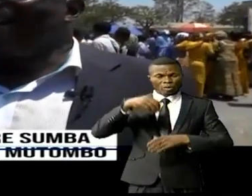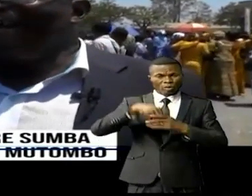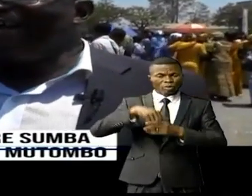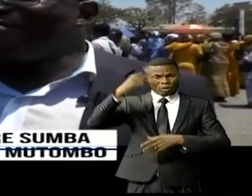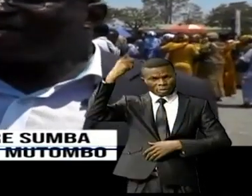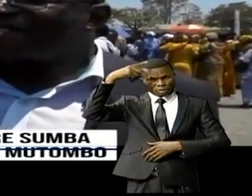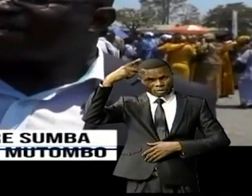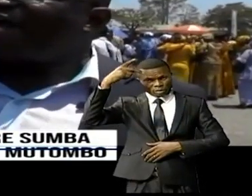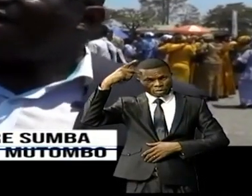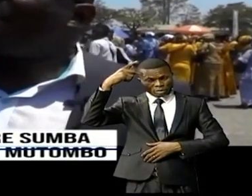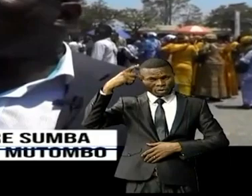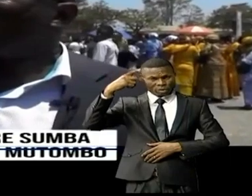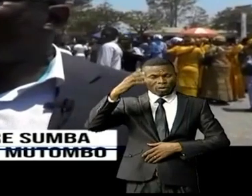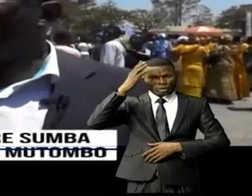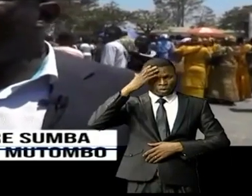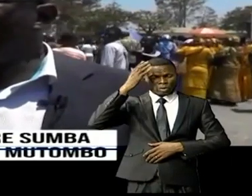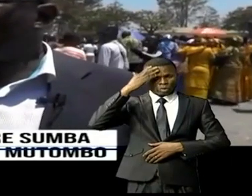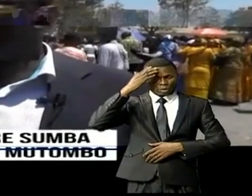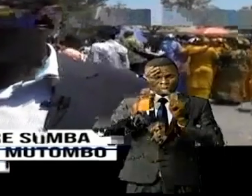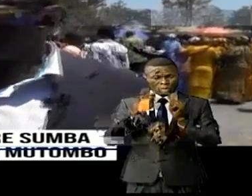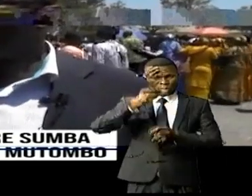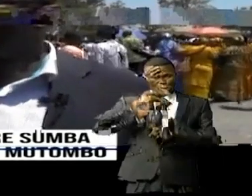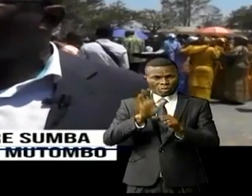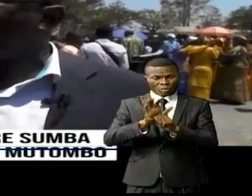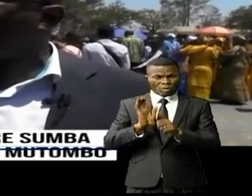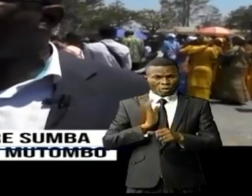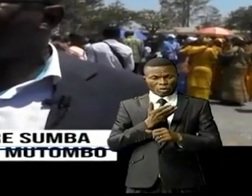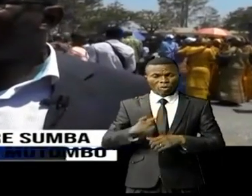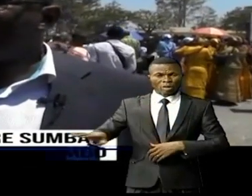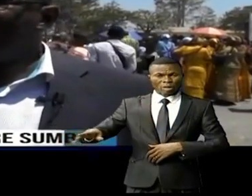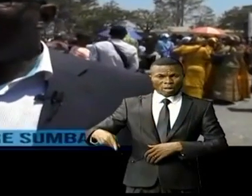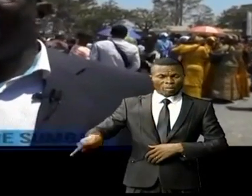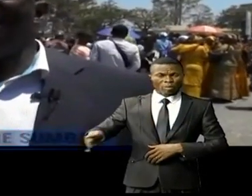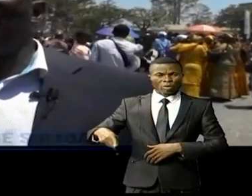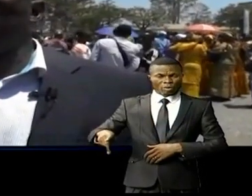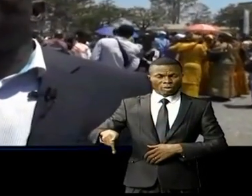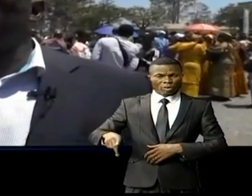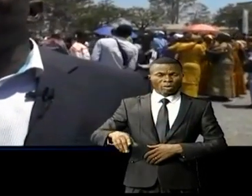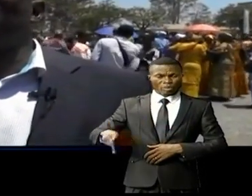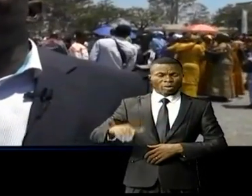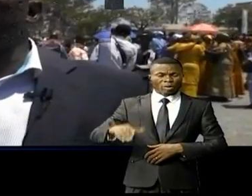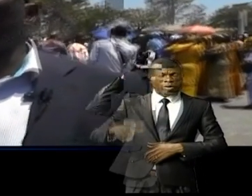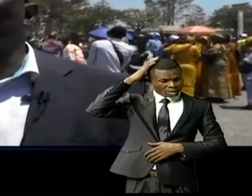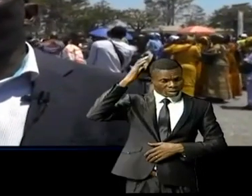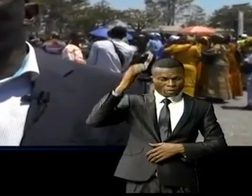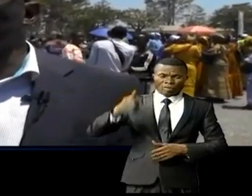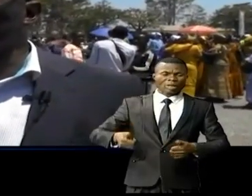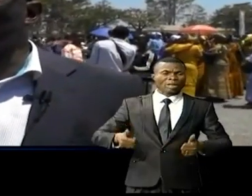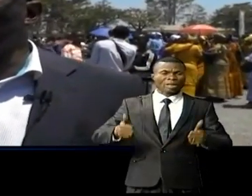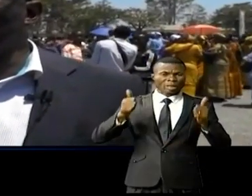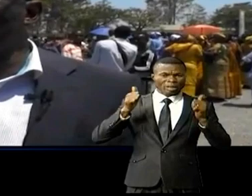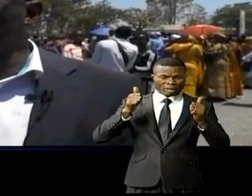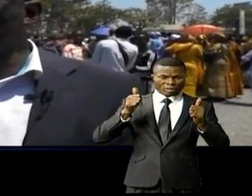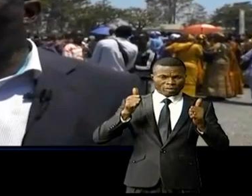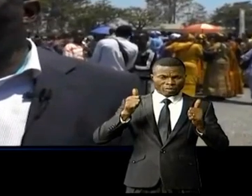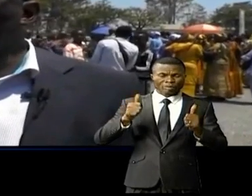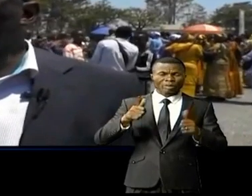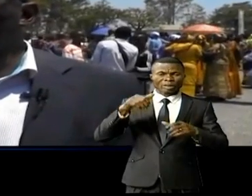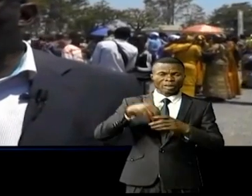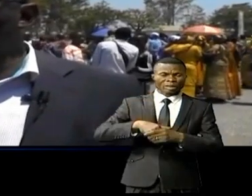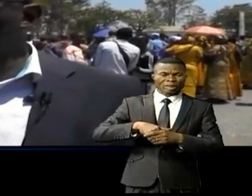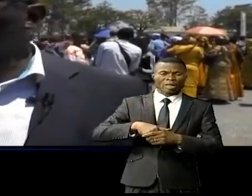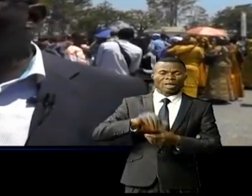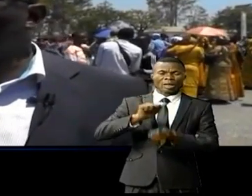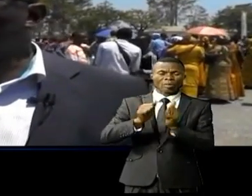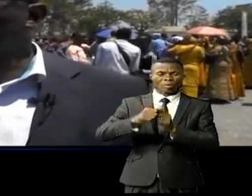et les connaissant un homme, il a toujours l'excellence, il n'a pas voulu faire cette politique dans